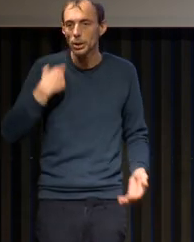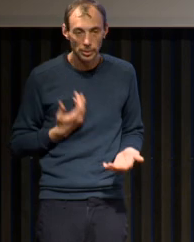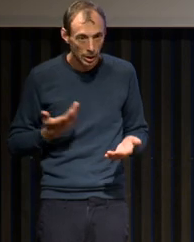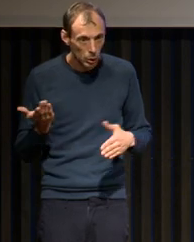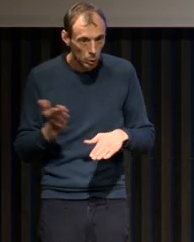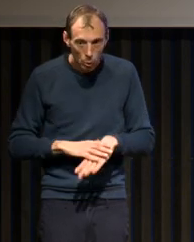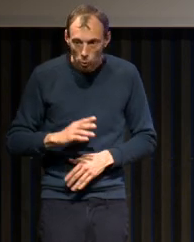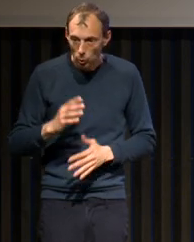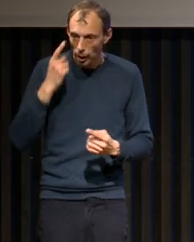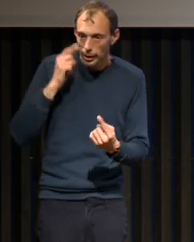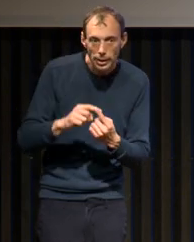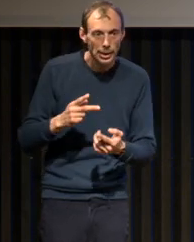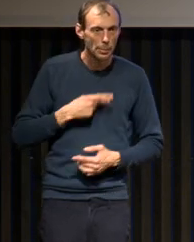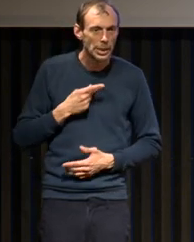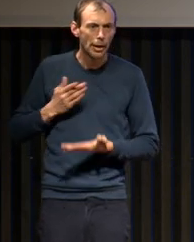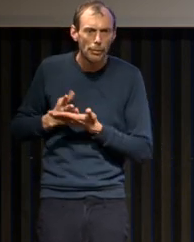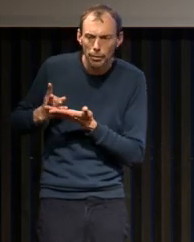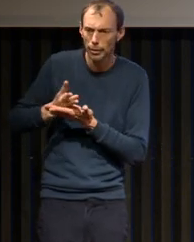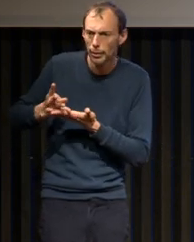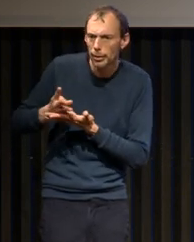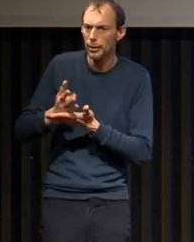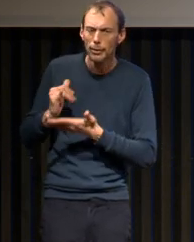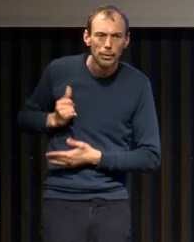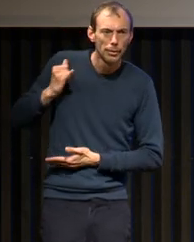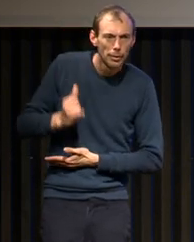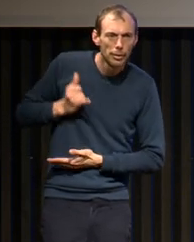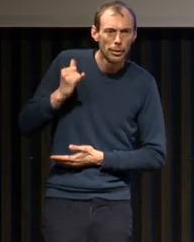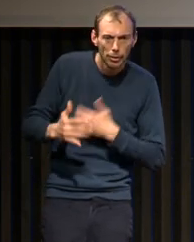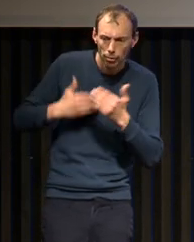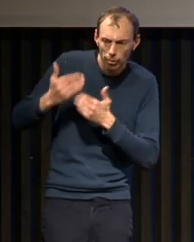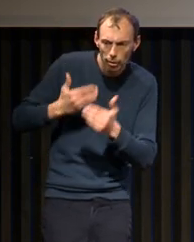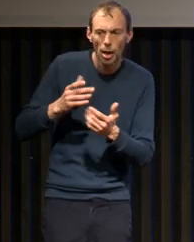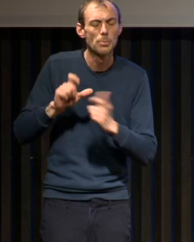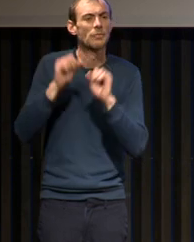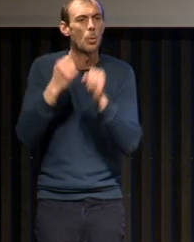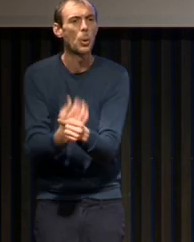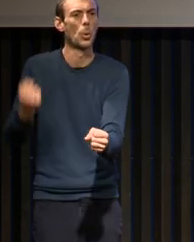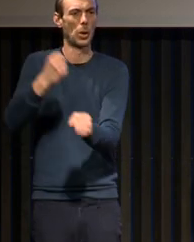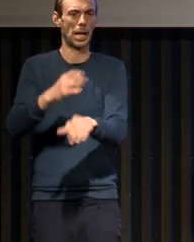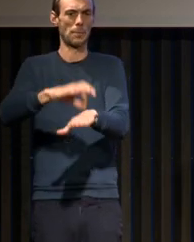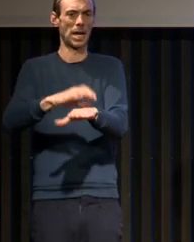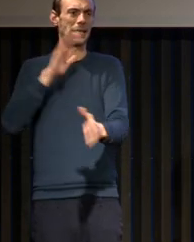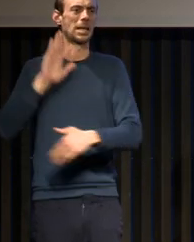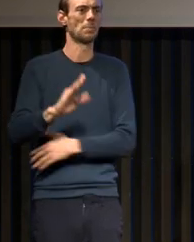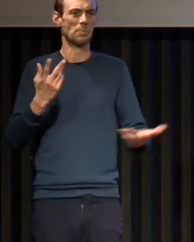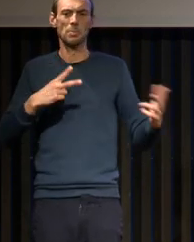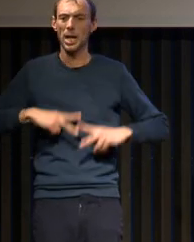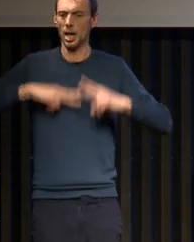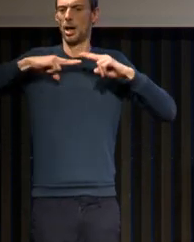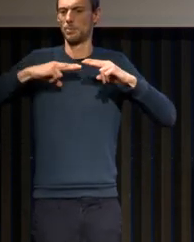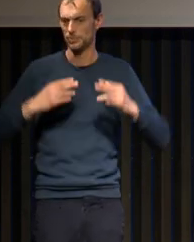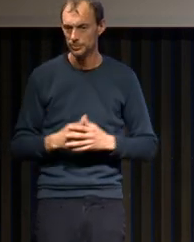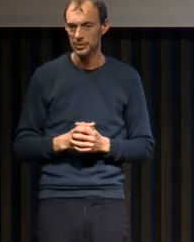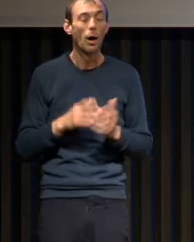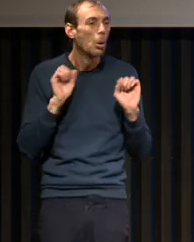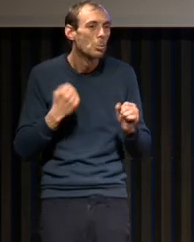médical très spécifique et qui a construit le syndrome d'apnée obstructive du sommeil. J'aurais pu faire ma présentation que sur ça, mais ce que je voulais